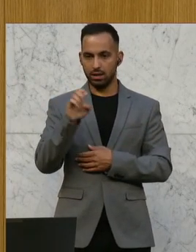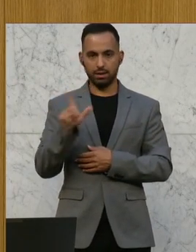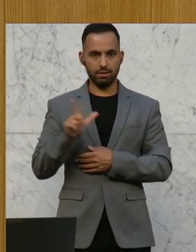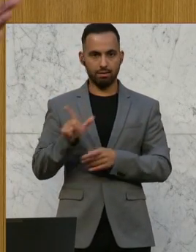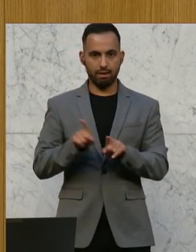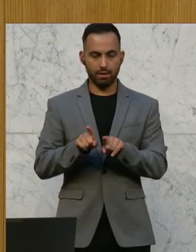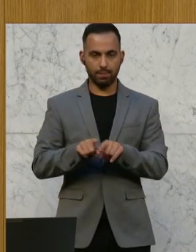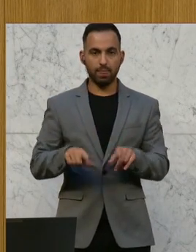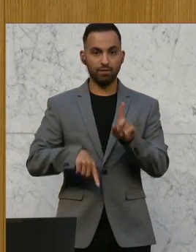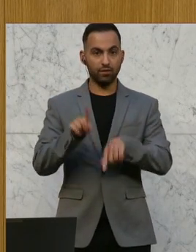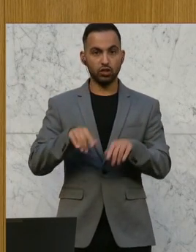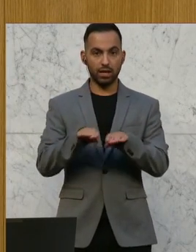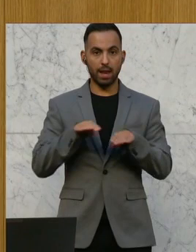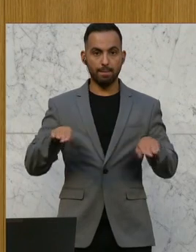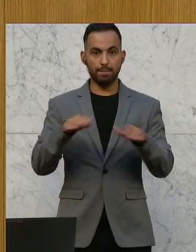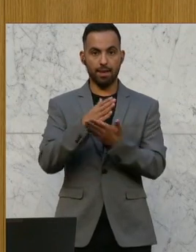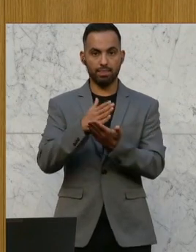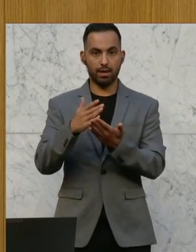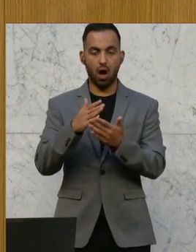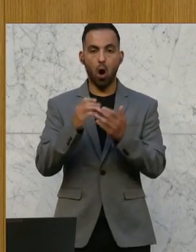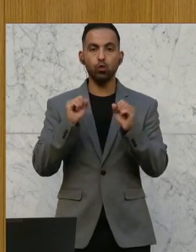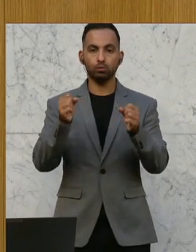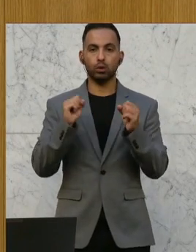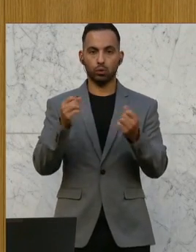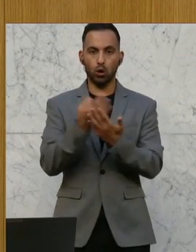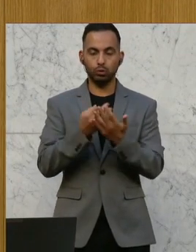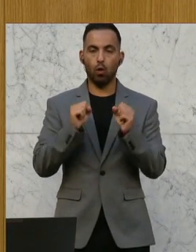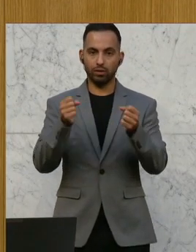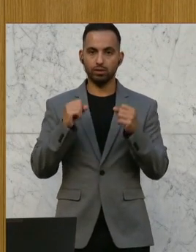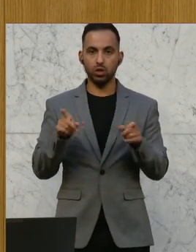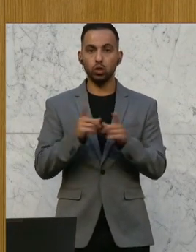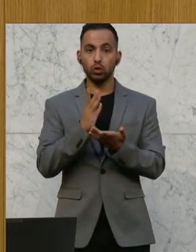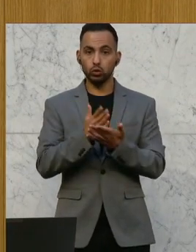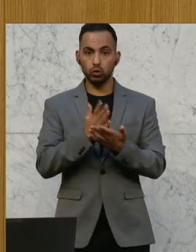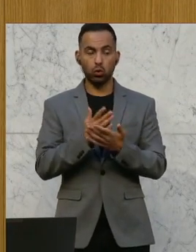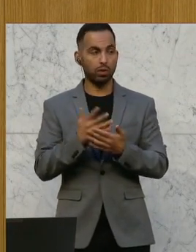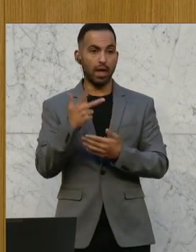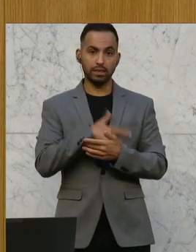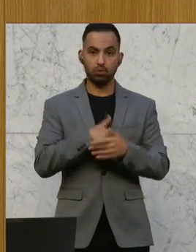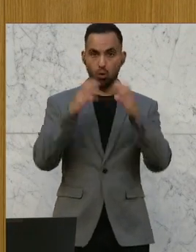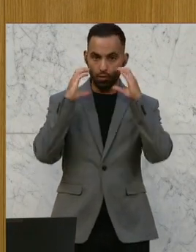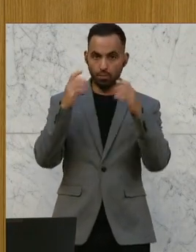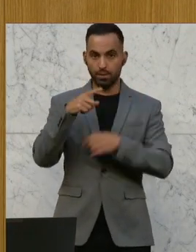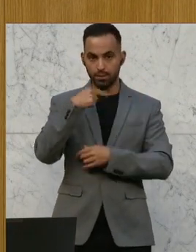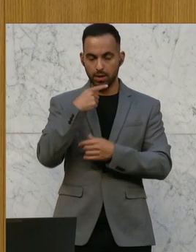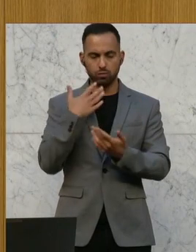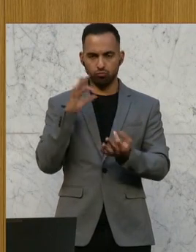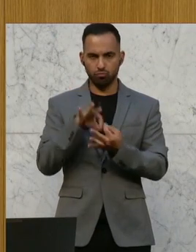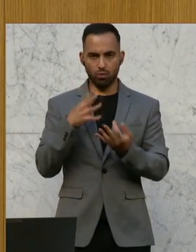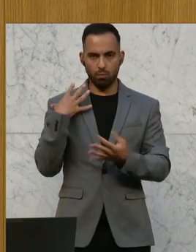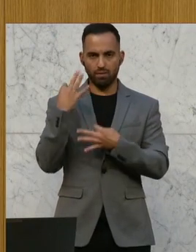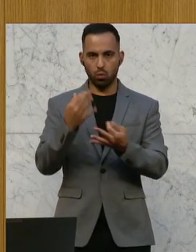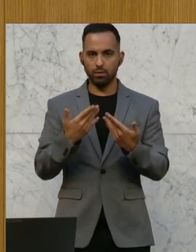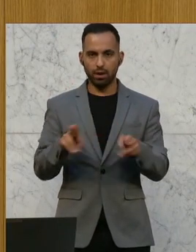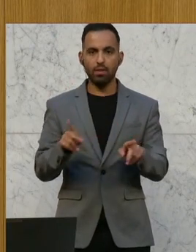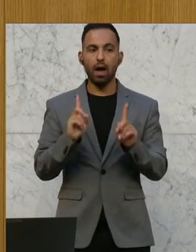verschiedenen Elemente dieser Ausbildungsoffensive wurden jetzt schon aufgezählt, sowohl vom Kollegen Oxonitsch als auch von der Kollegin Totter. Das erspare ich mir jetzt. Ich möchte noch hinweisen,